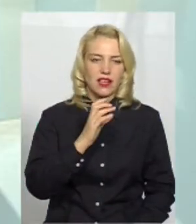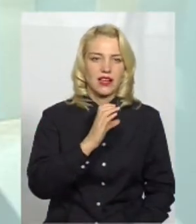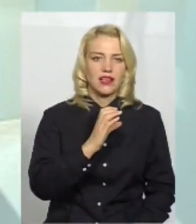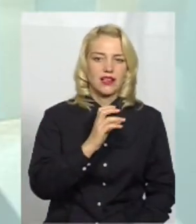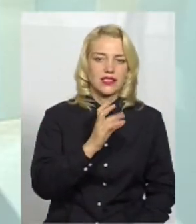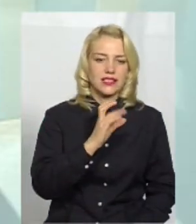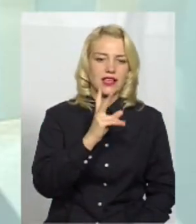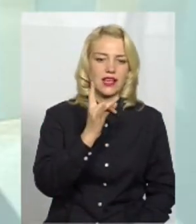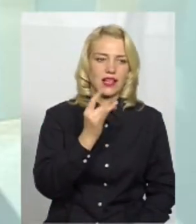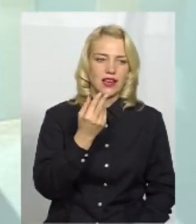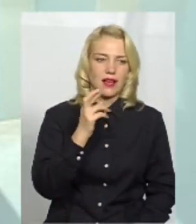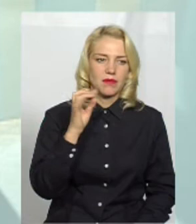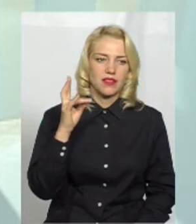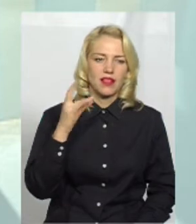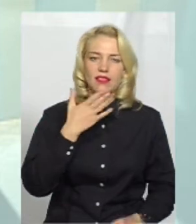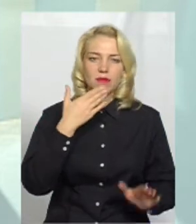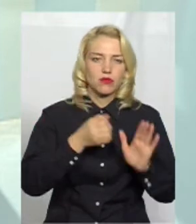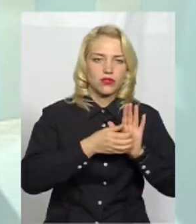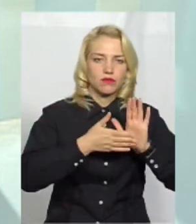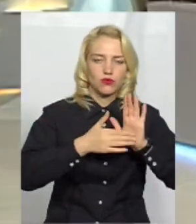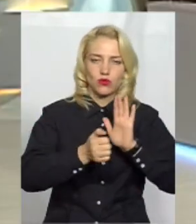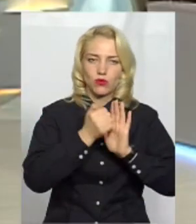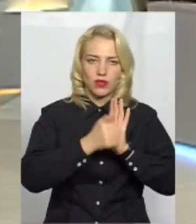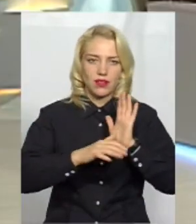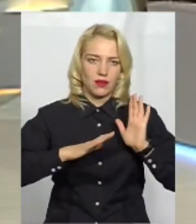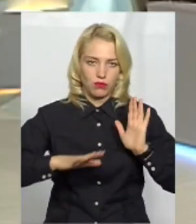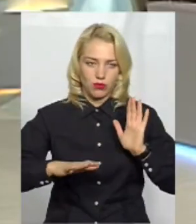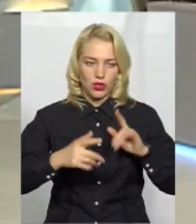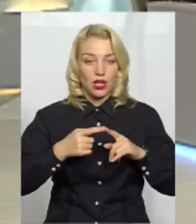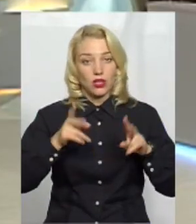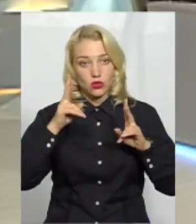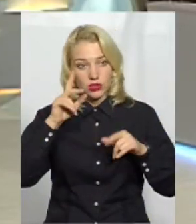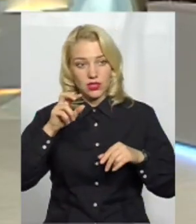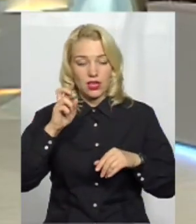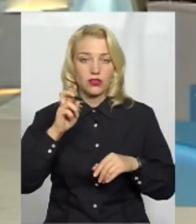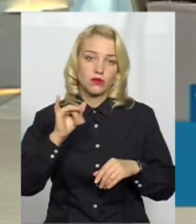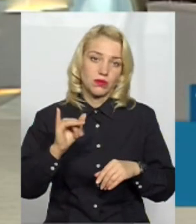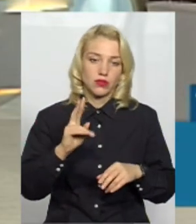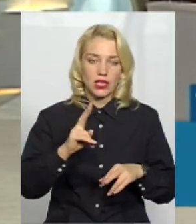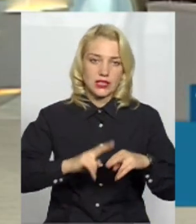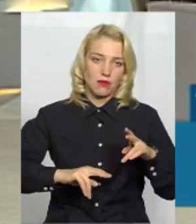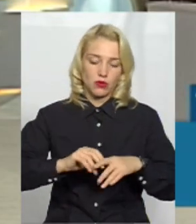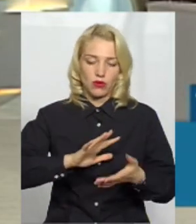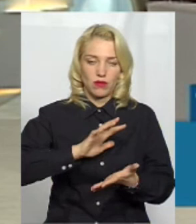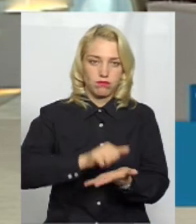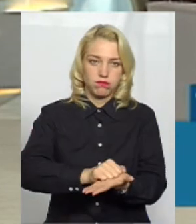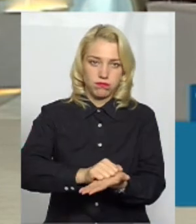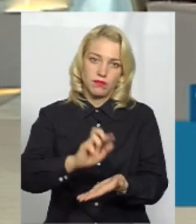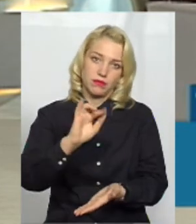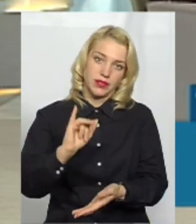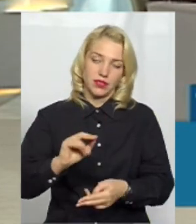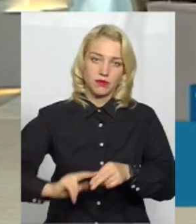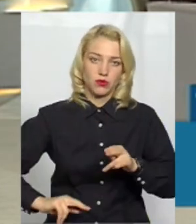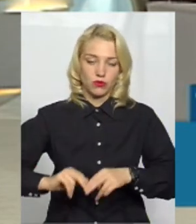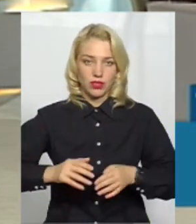Васюка. Не було землопорядної документації. І хто зна, чи не прийшов б якій-небудь забудовник і не захотів там щось